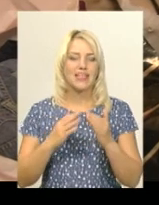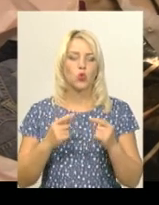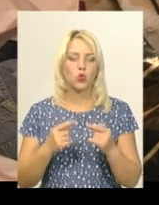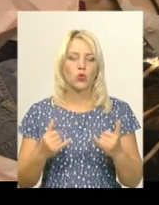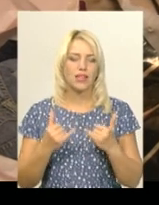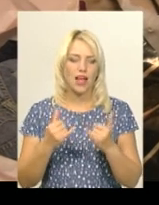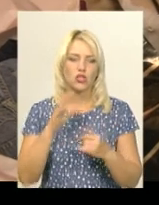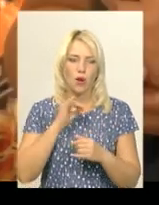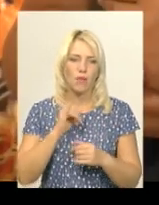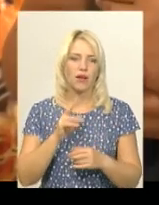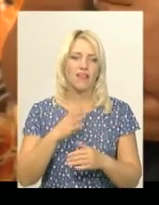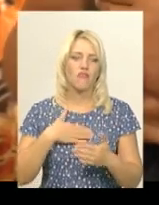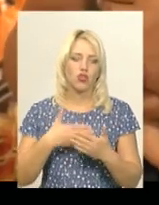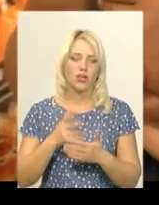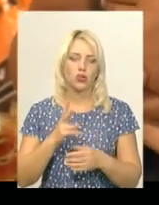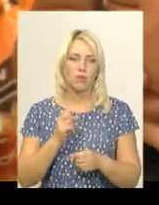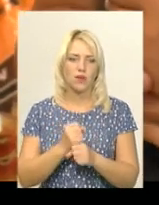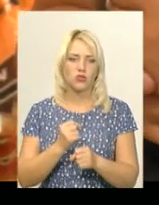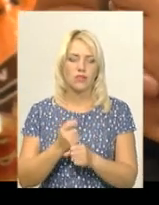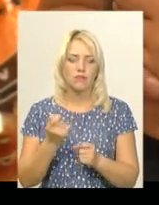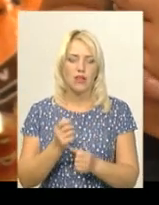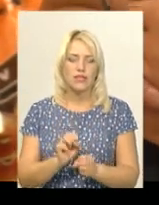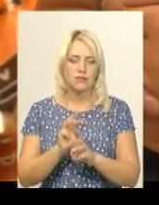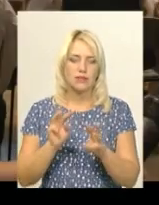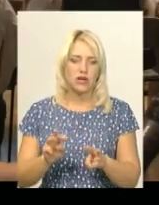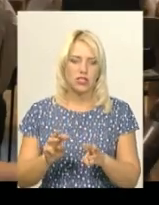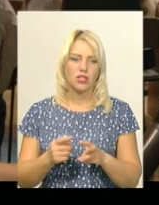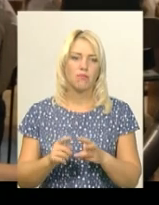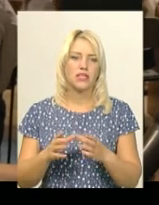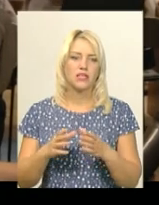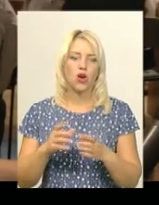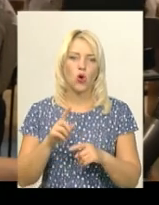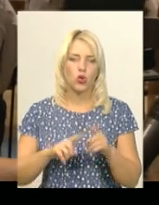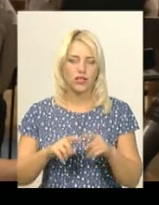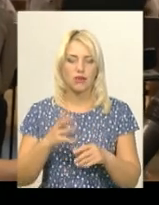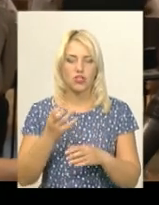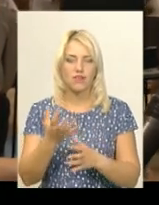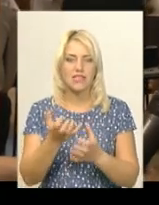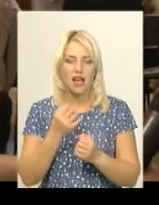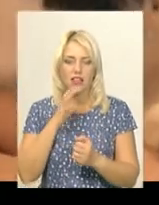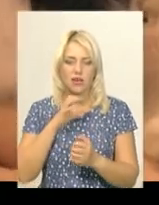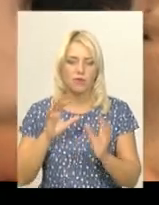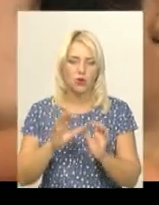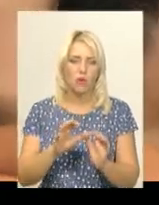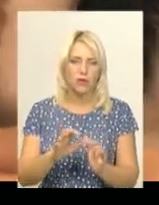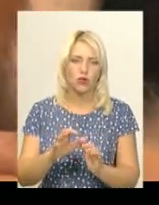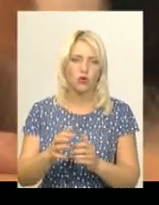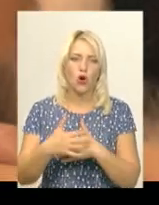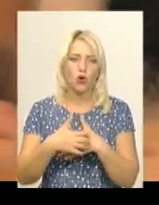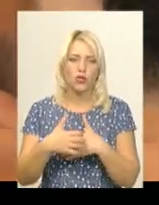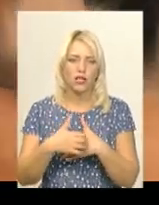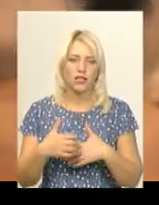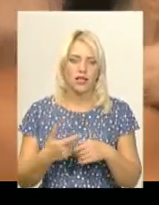малозабезпеченими родинами. А ще школярів взяли під опіку котиня лаки. П'ятикласниця Ліза Бонда розповіла, знайшли його під час